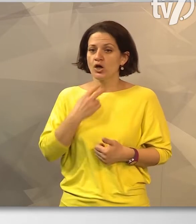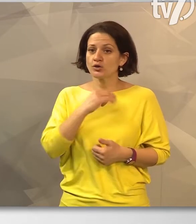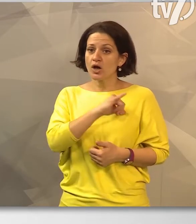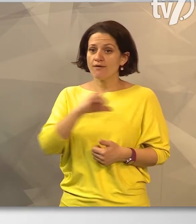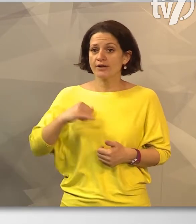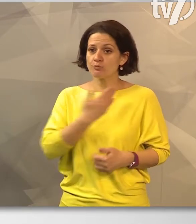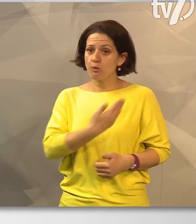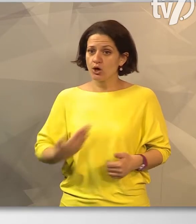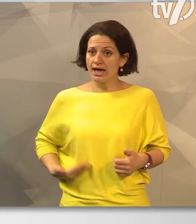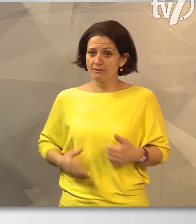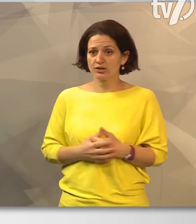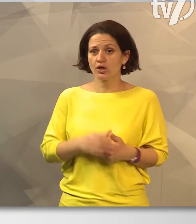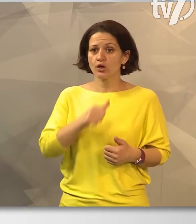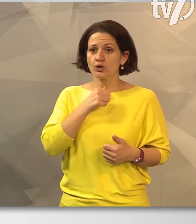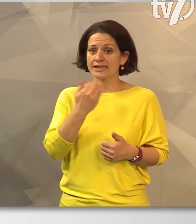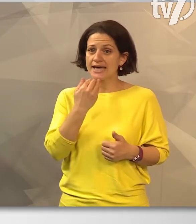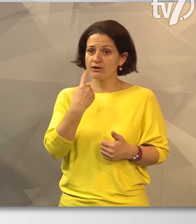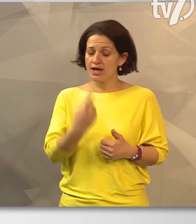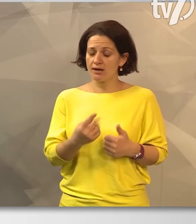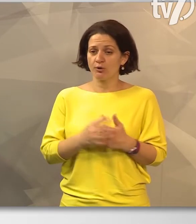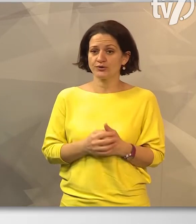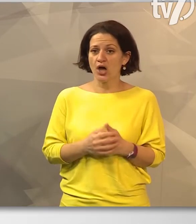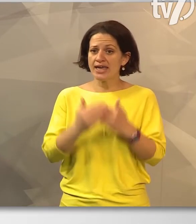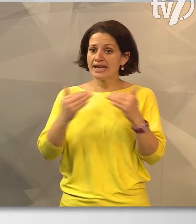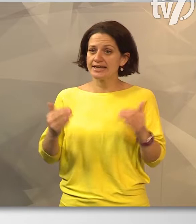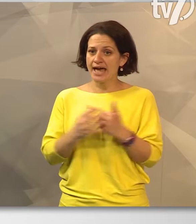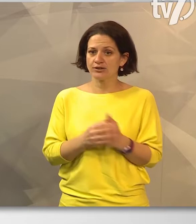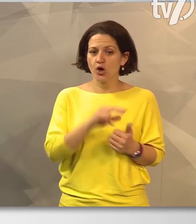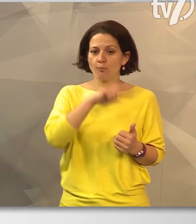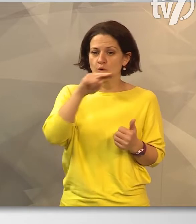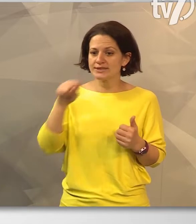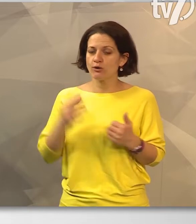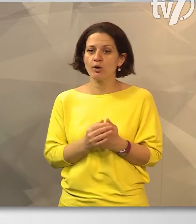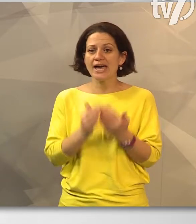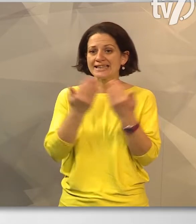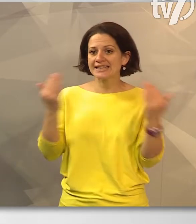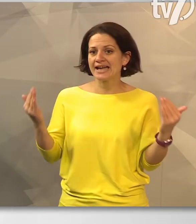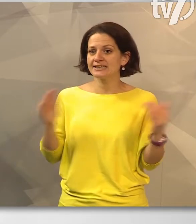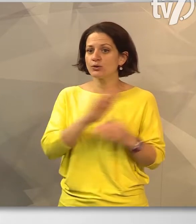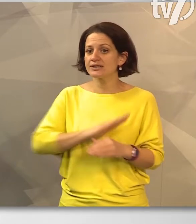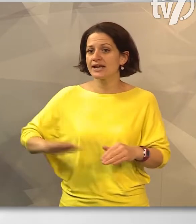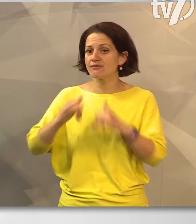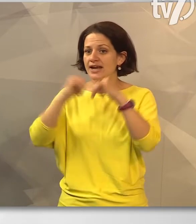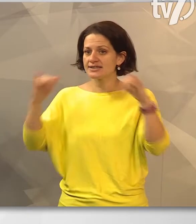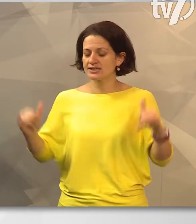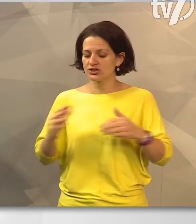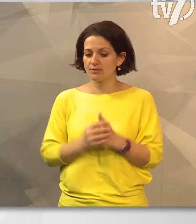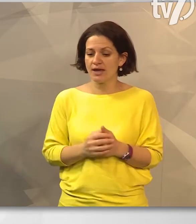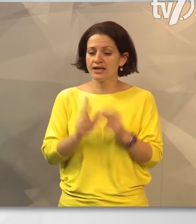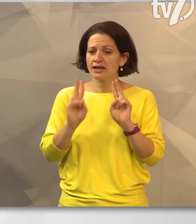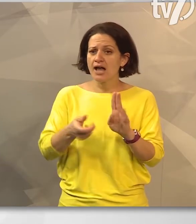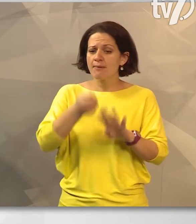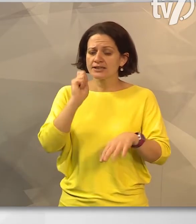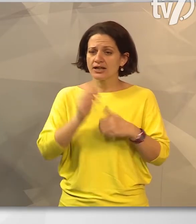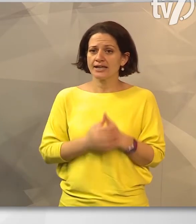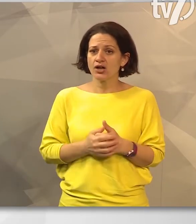Gyulaváros polgármestere dr. Görgény Jernő elmondta, éleljárnak a múzeumok kiállító terek fejlesztésében. Meg kell